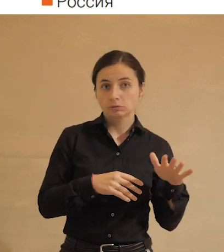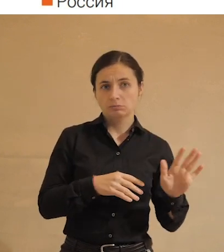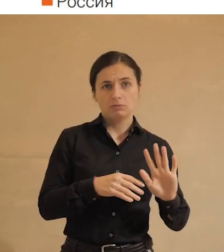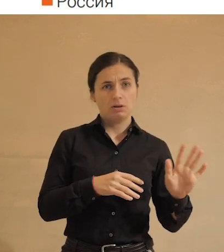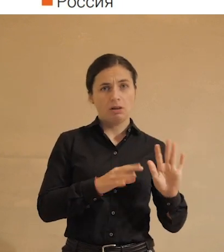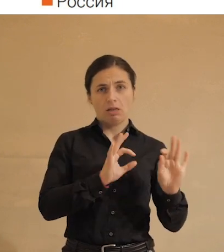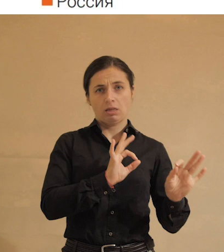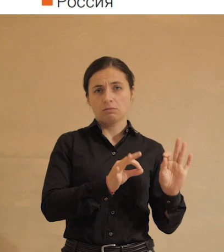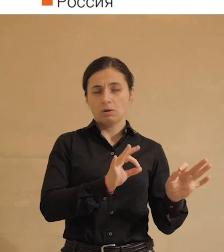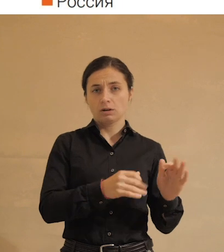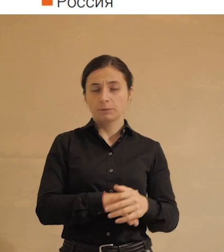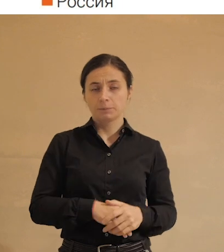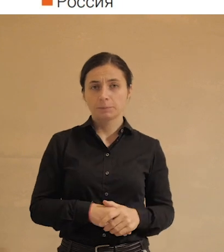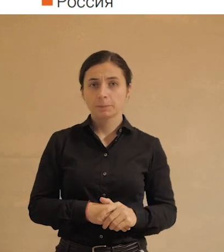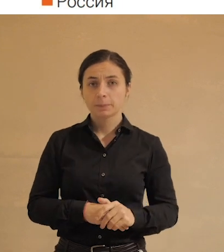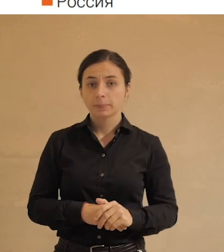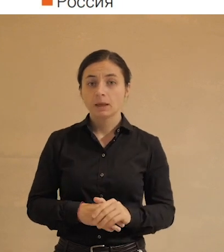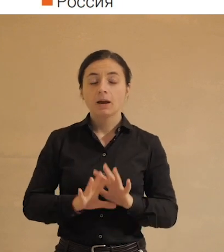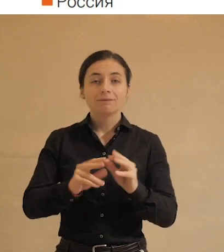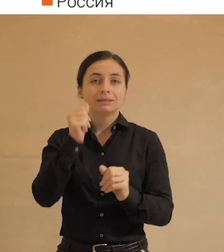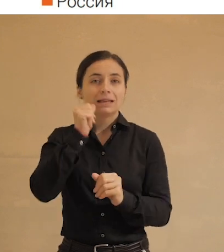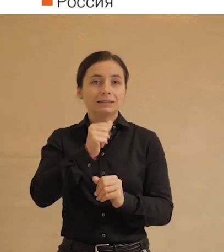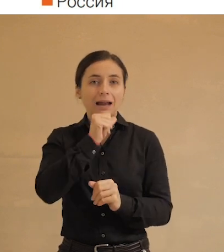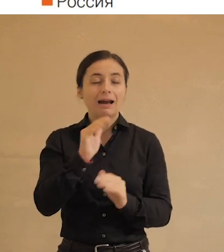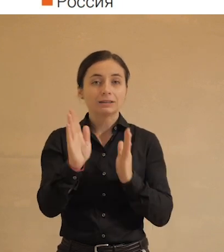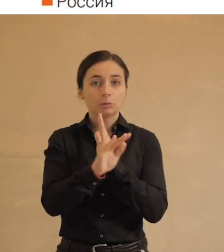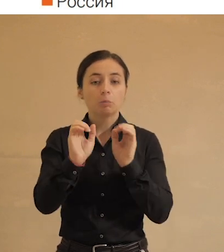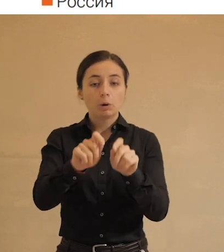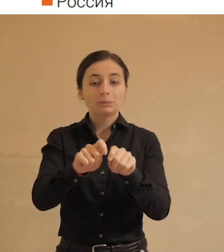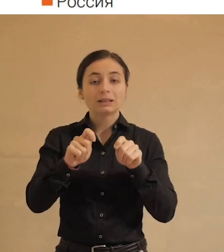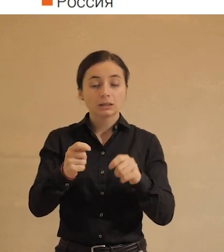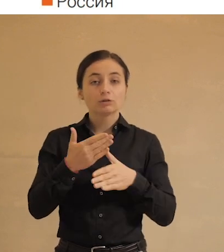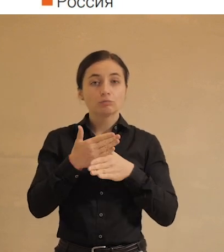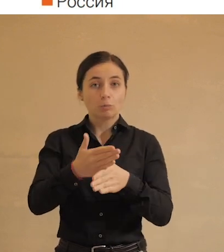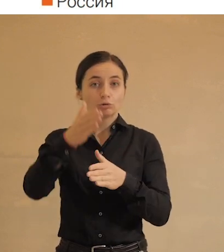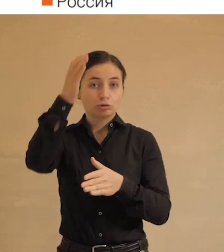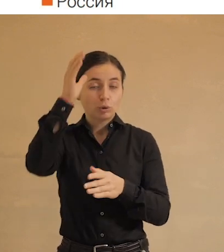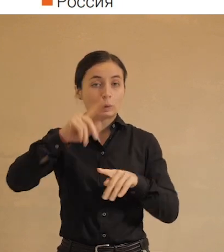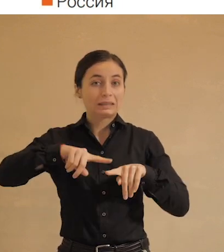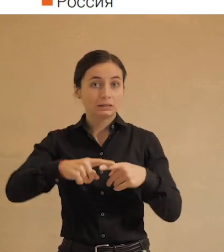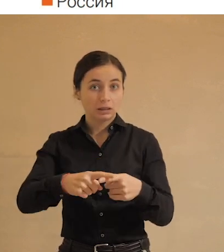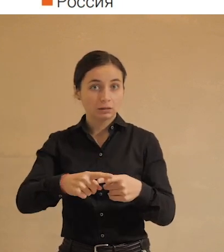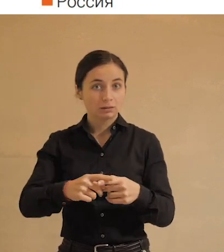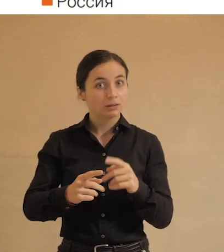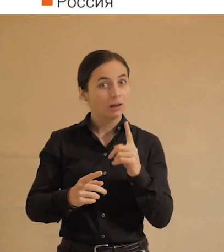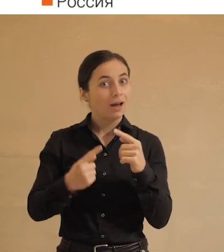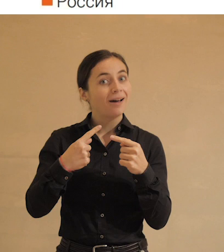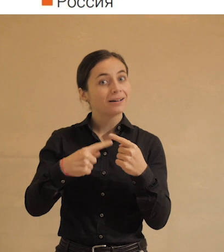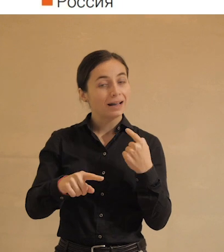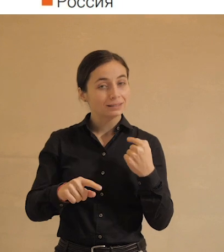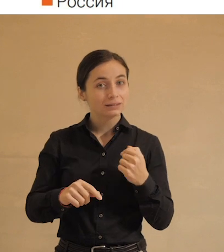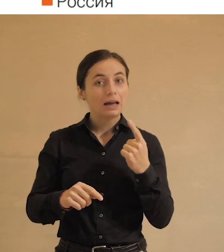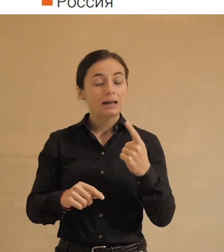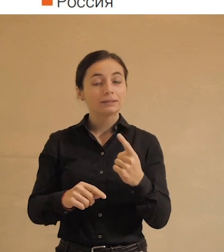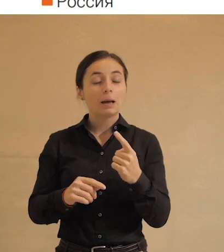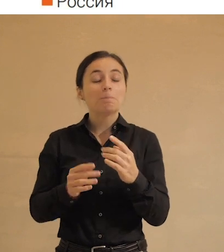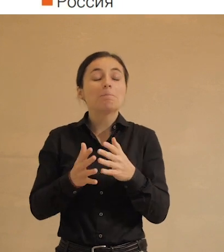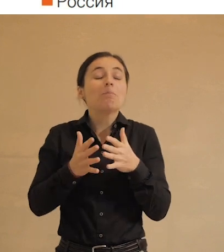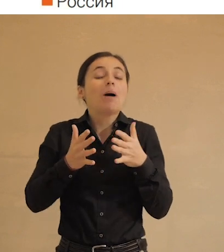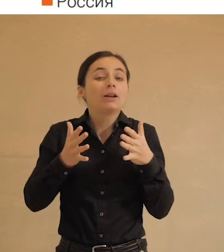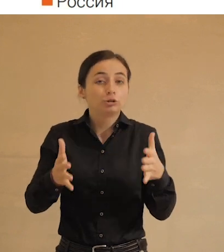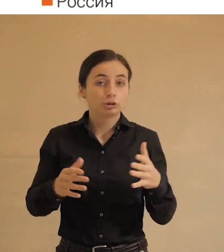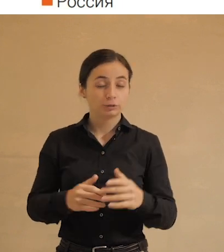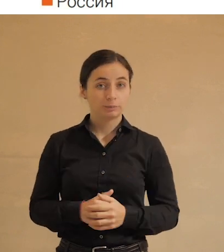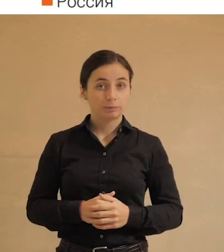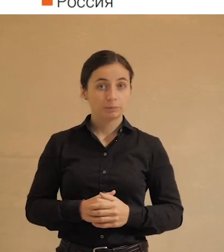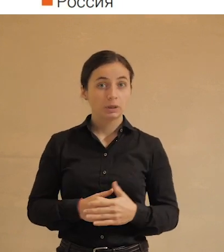что ничего подобного. Все загадки природы могут быть открыты при помощи науки и технологий. Посмотрите, какая разница. Одна из самых здесь больших.